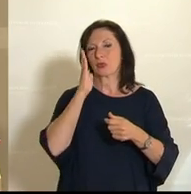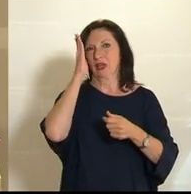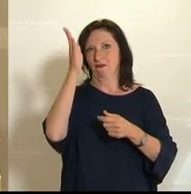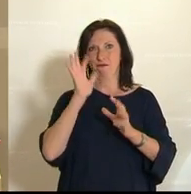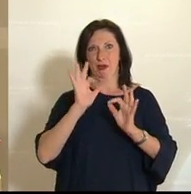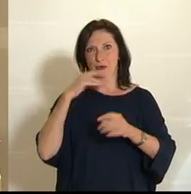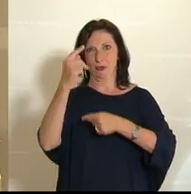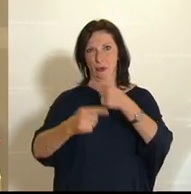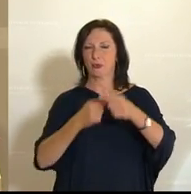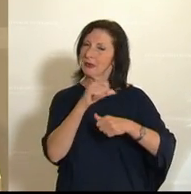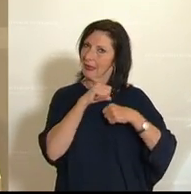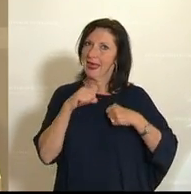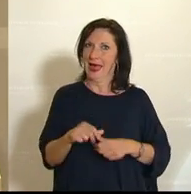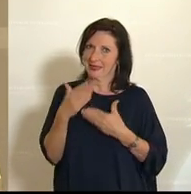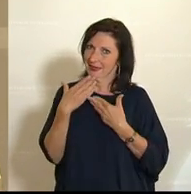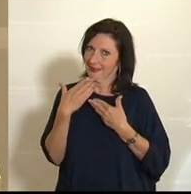Herzlichen Dank.